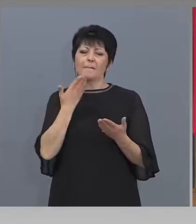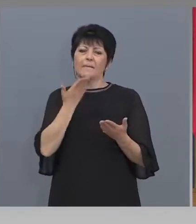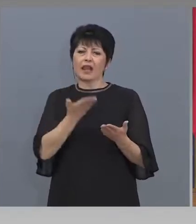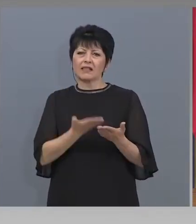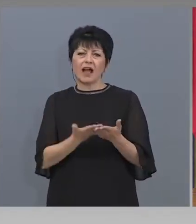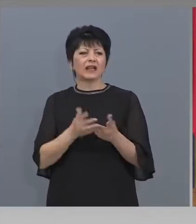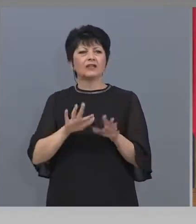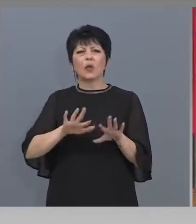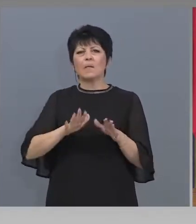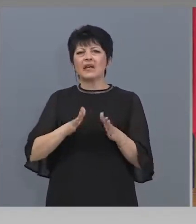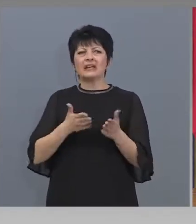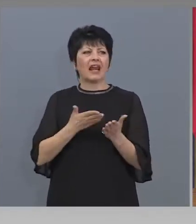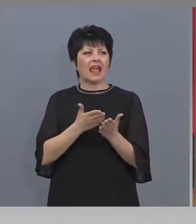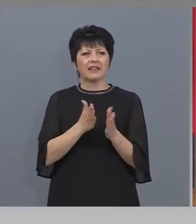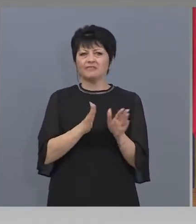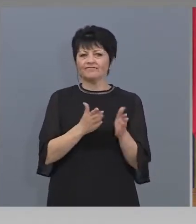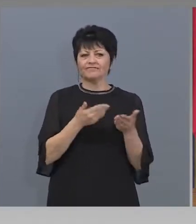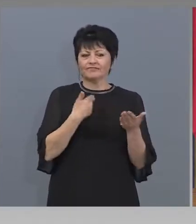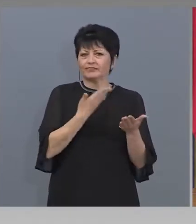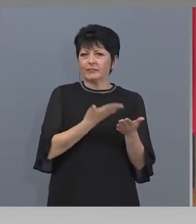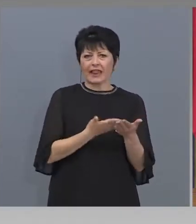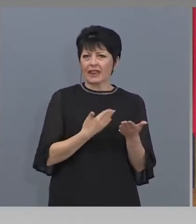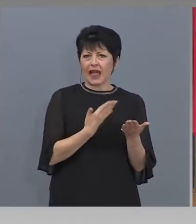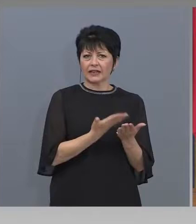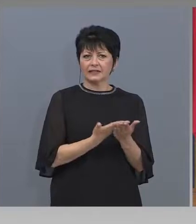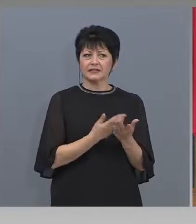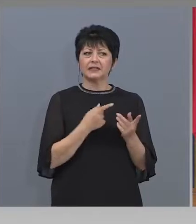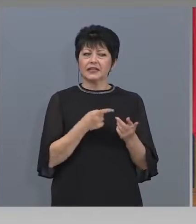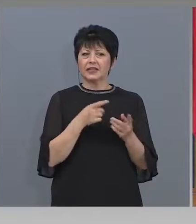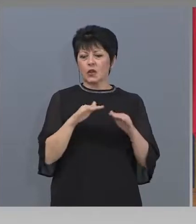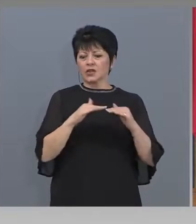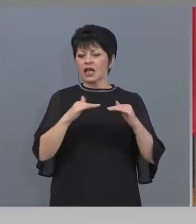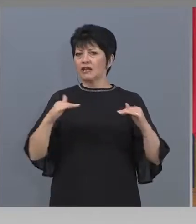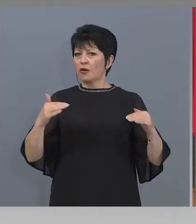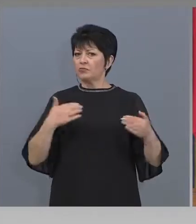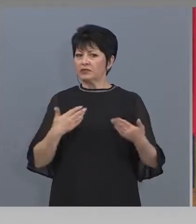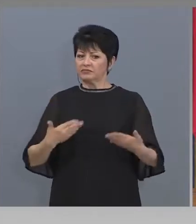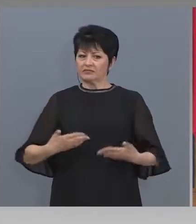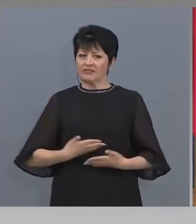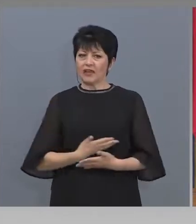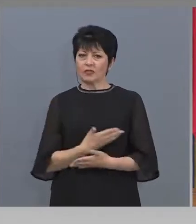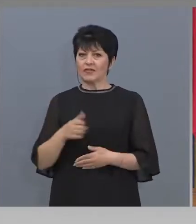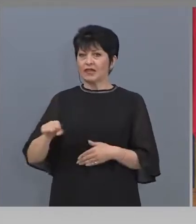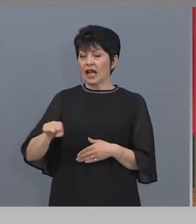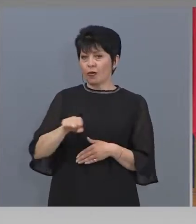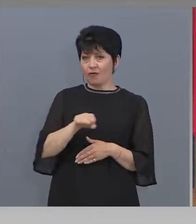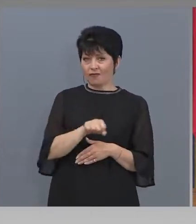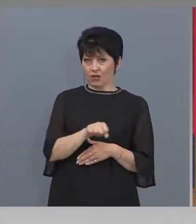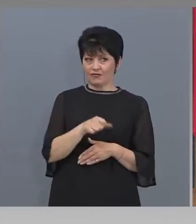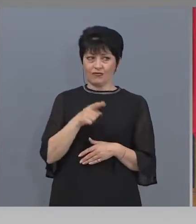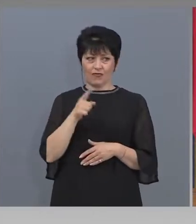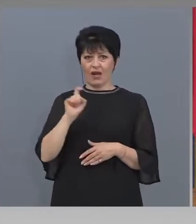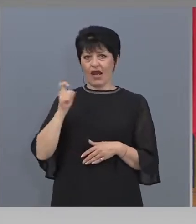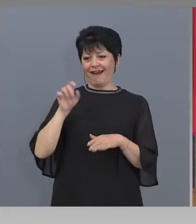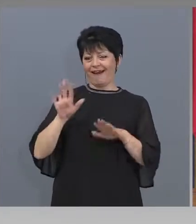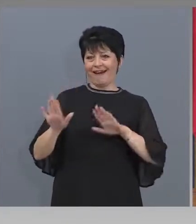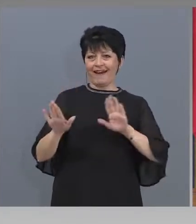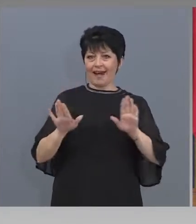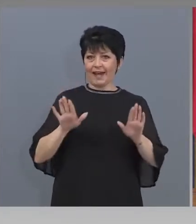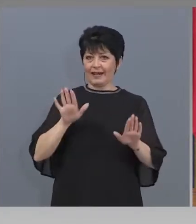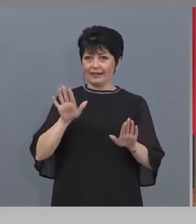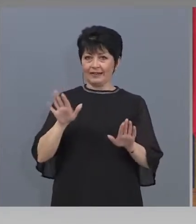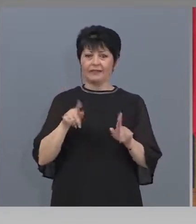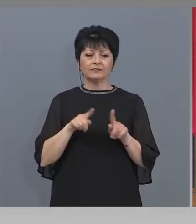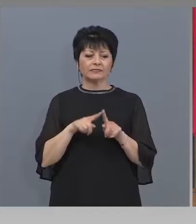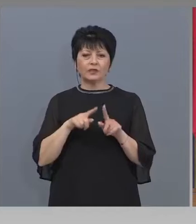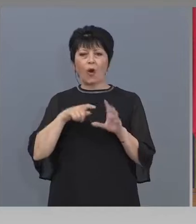определени неща, които на този етап вълнуват ръководството на галерията, защото един филм, който да бъде